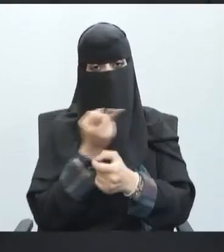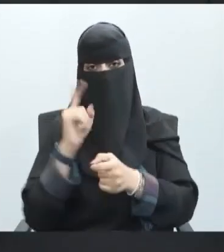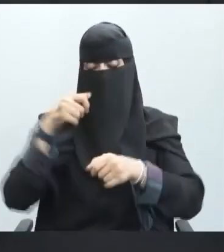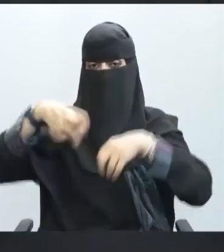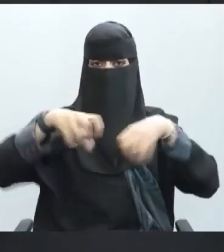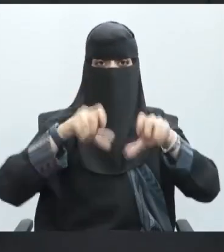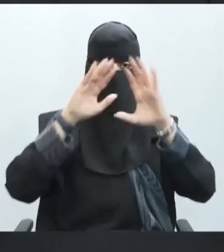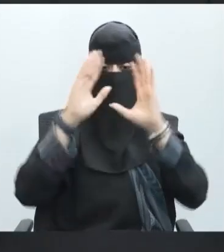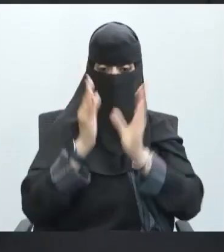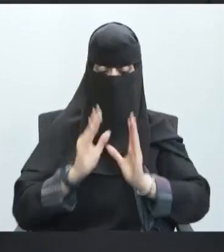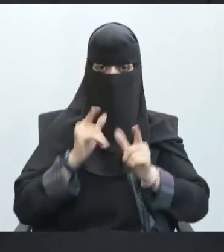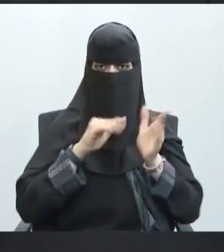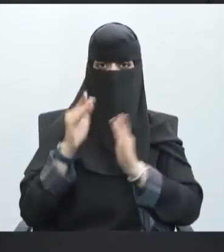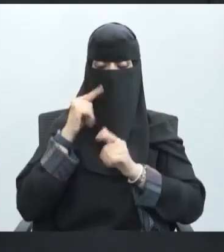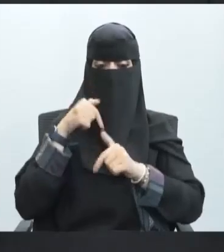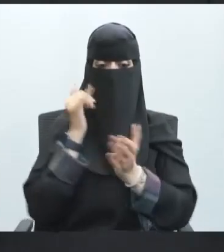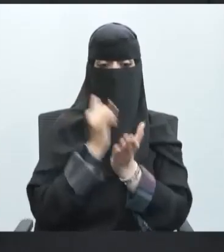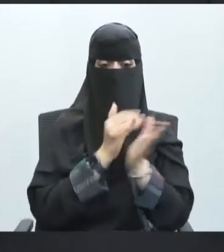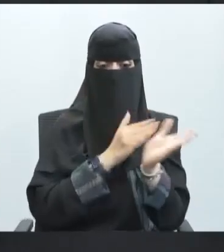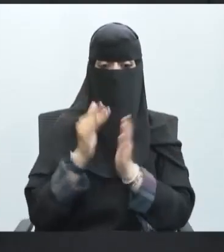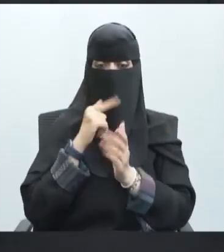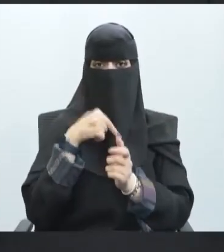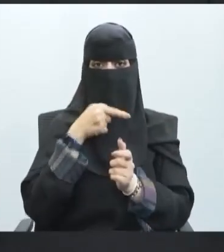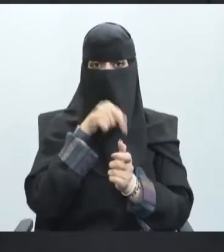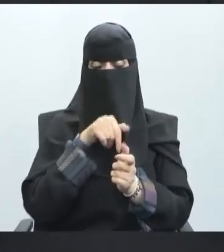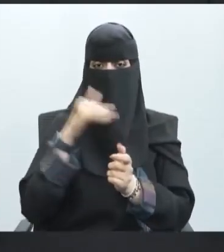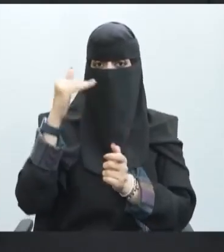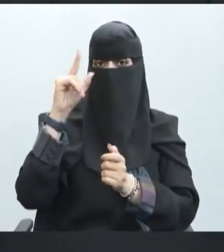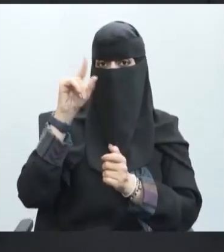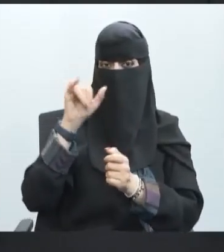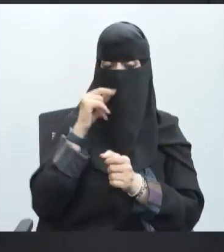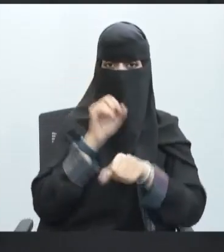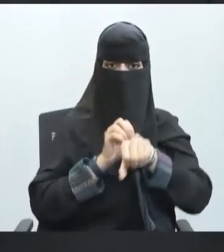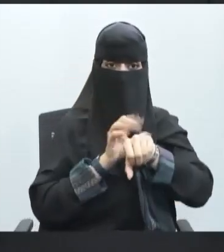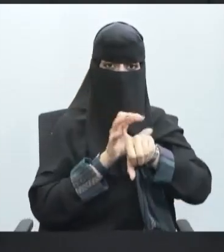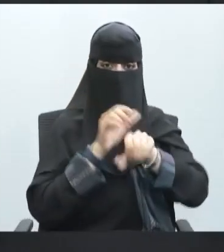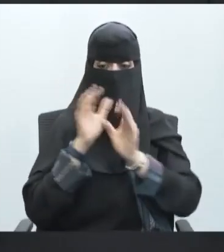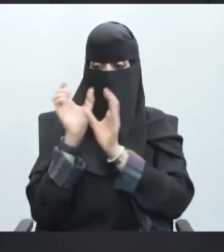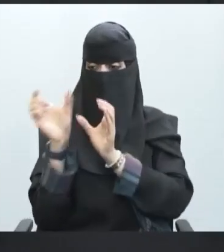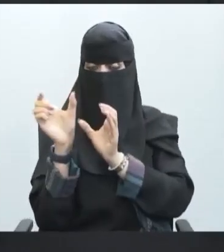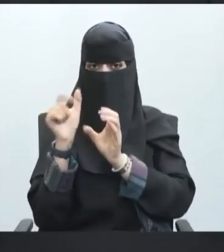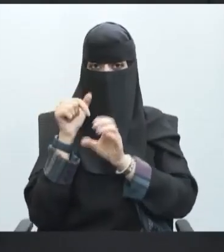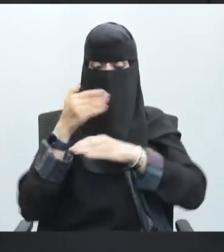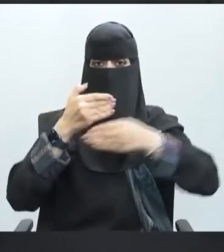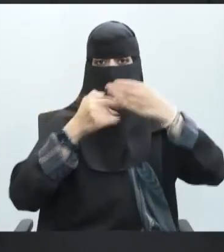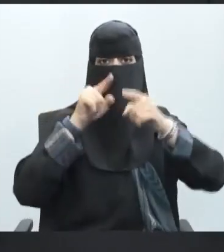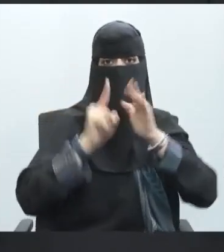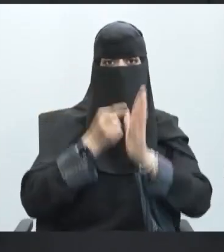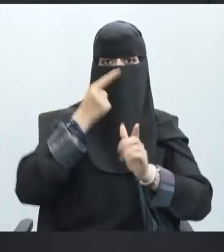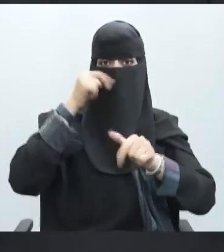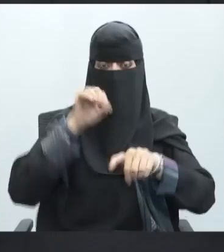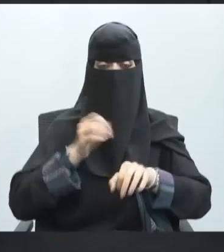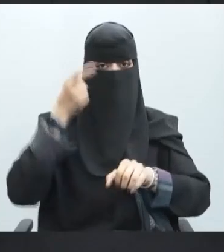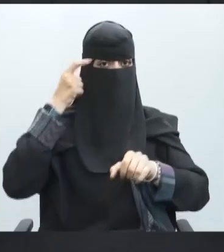جسم المخلوقات عندما نتكلم عن الخلية العصبية هذه الوحدة التركيبية لابد أن نتعرف على